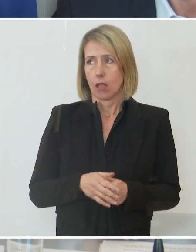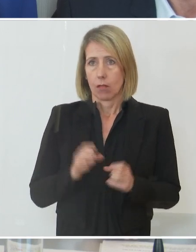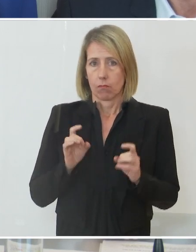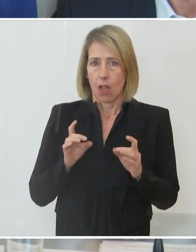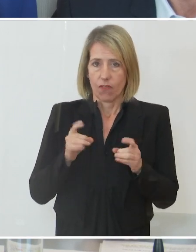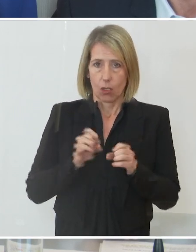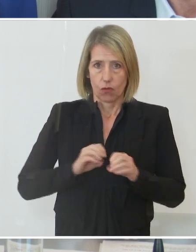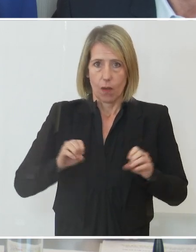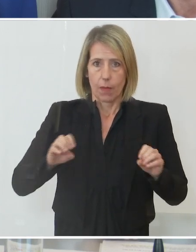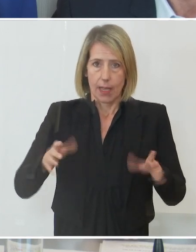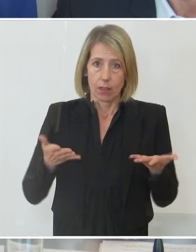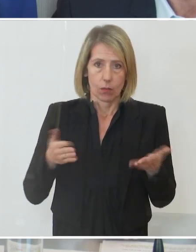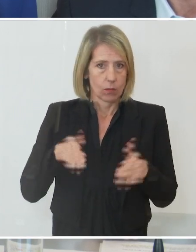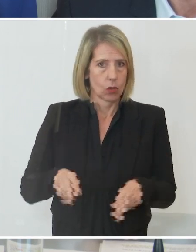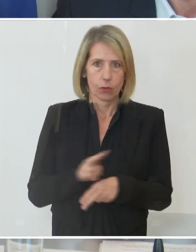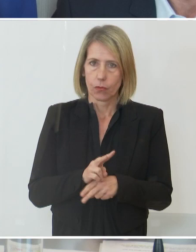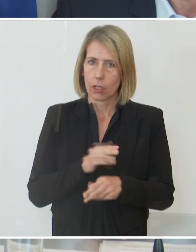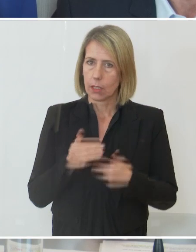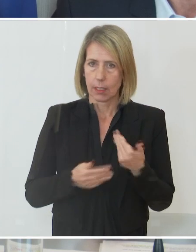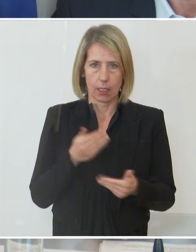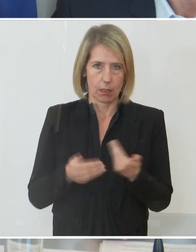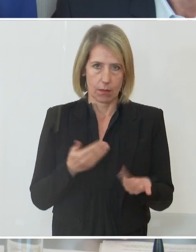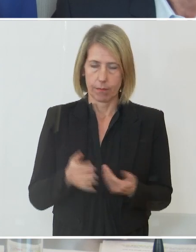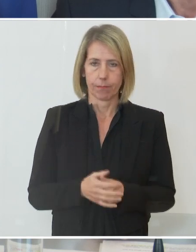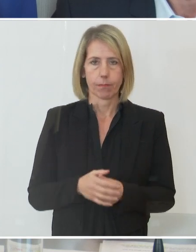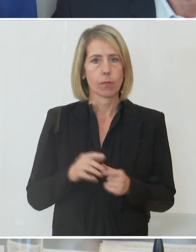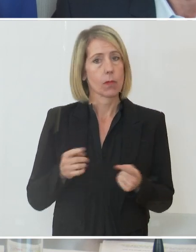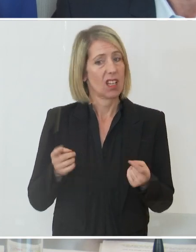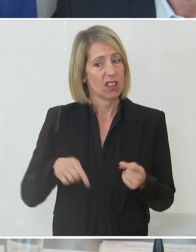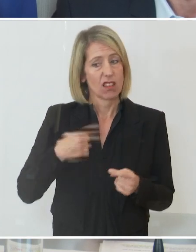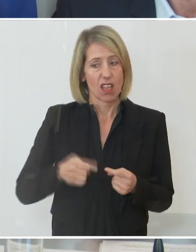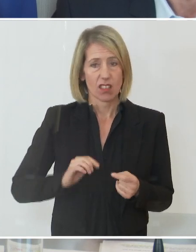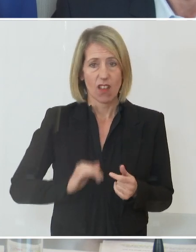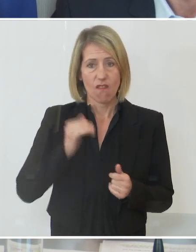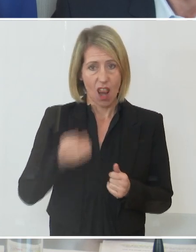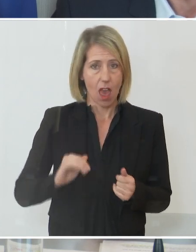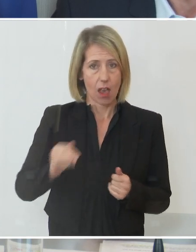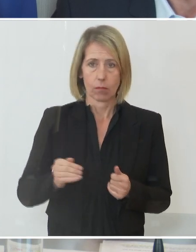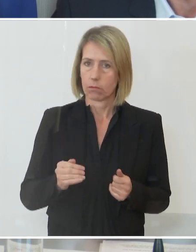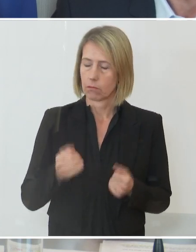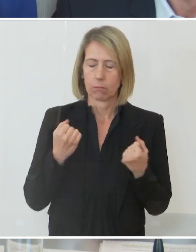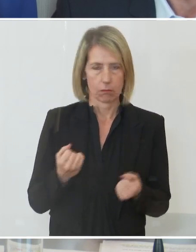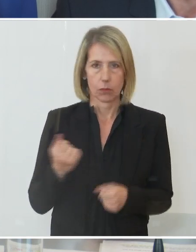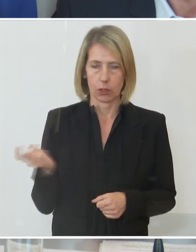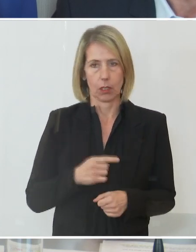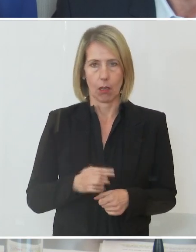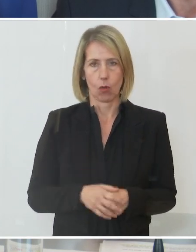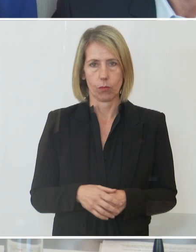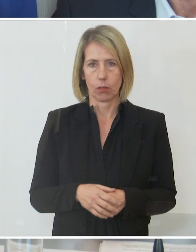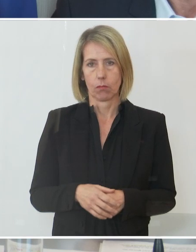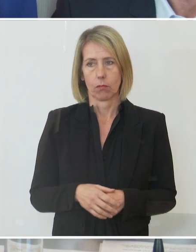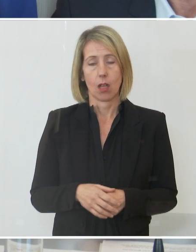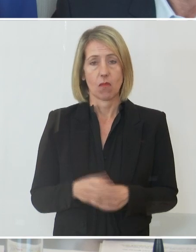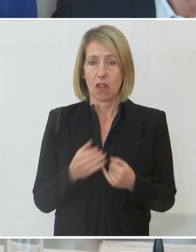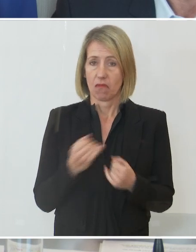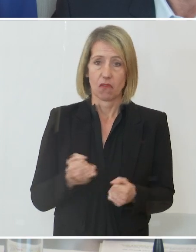Virus betrifft. Und wie gesagt, die nächste Welle kommt bestimmt und wir können alle noch schwer abschätzen, in